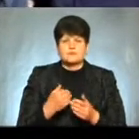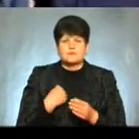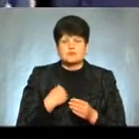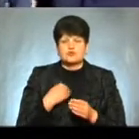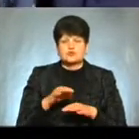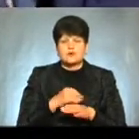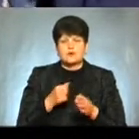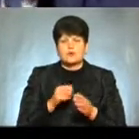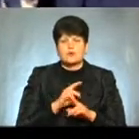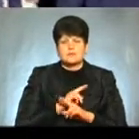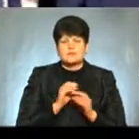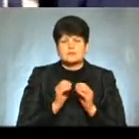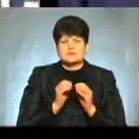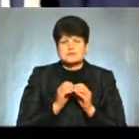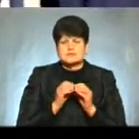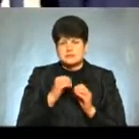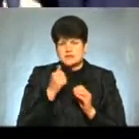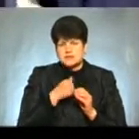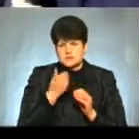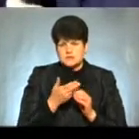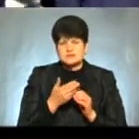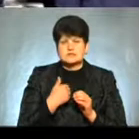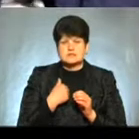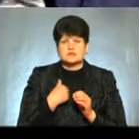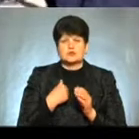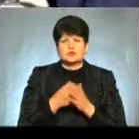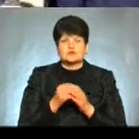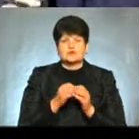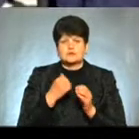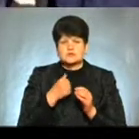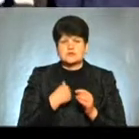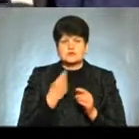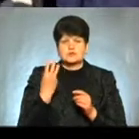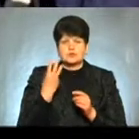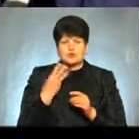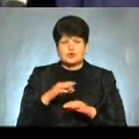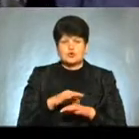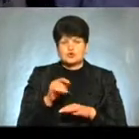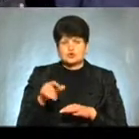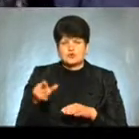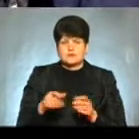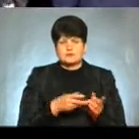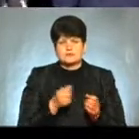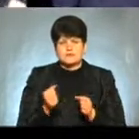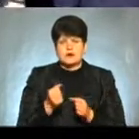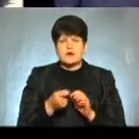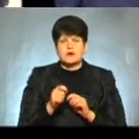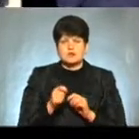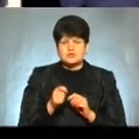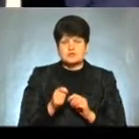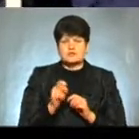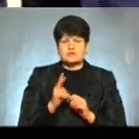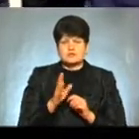річниці До 10-ї річниці мене троє чоловік з хати я винесла І ключі від квартири я тримала 10